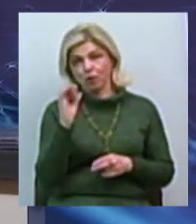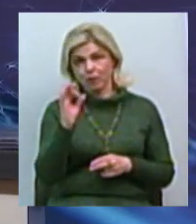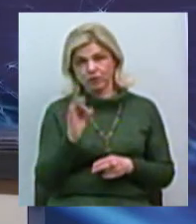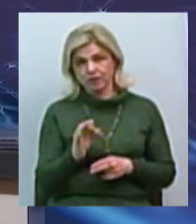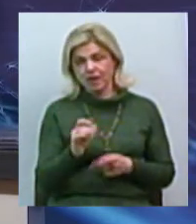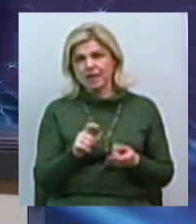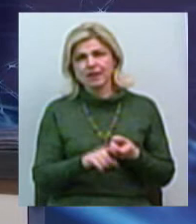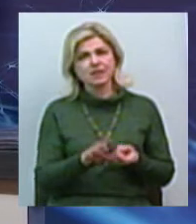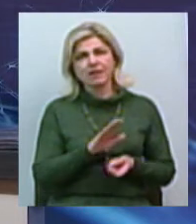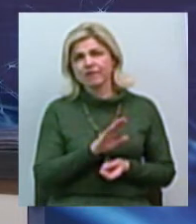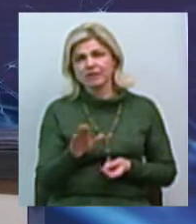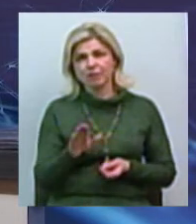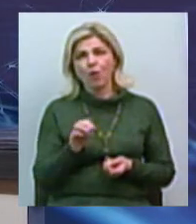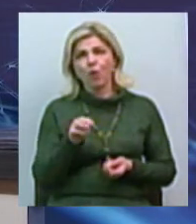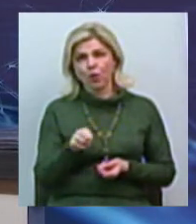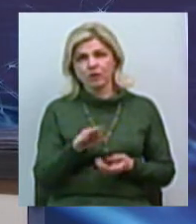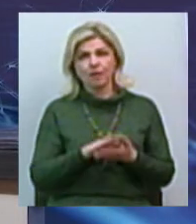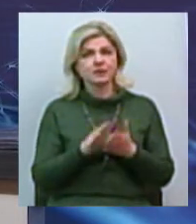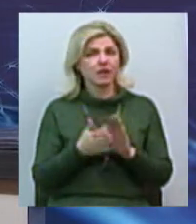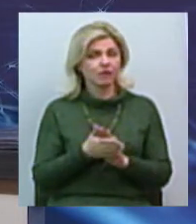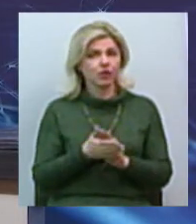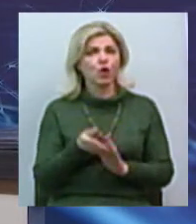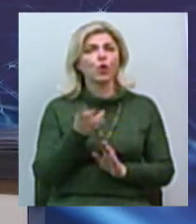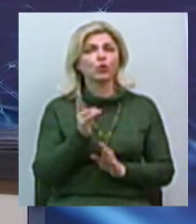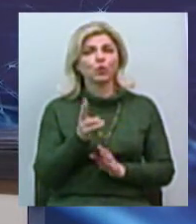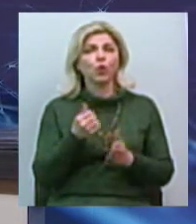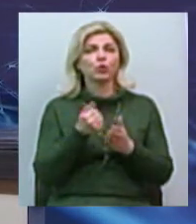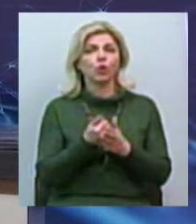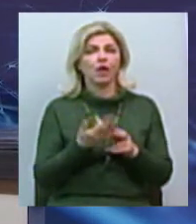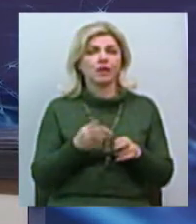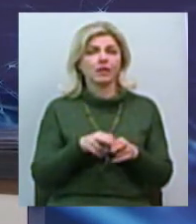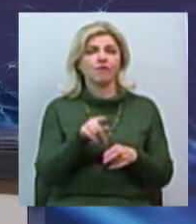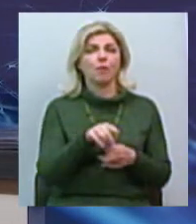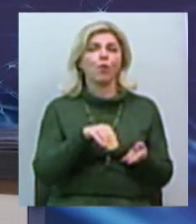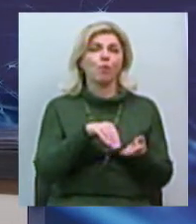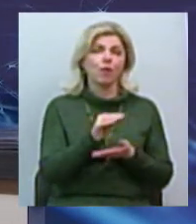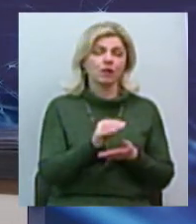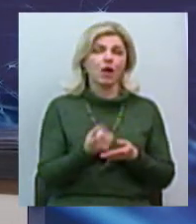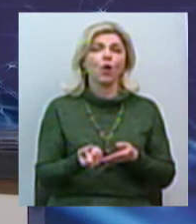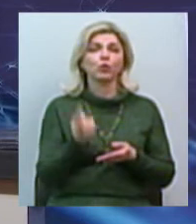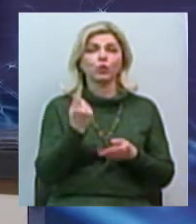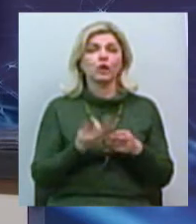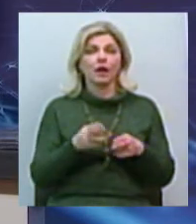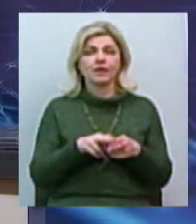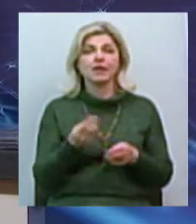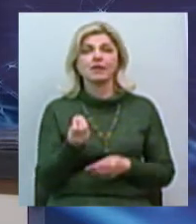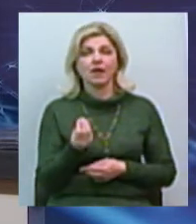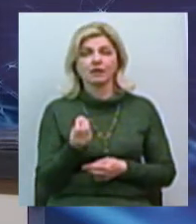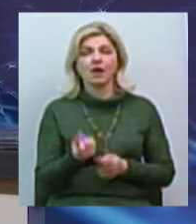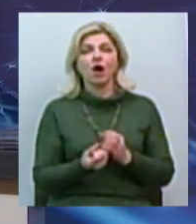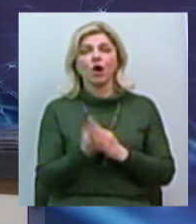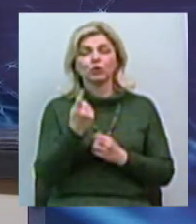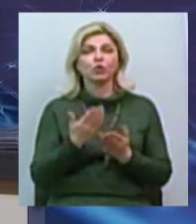зависимости от обстоятельств, хто до цього купував, откуди ці гроші, які відбувалися